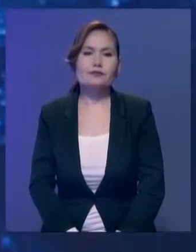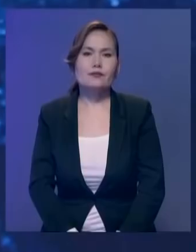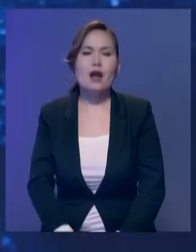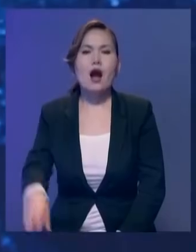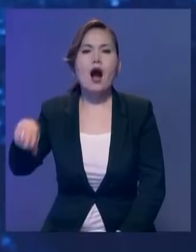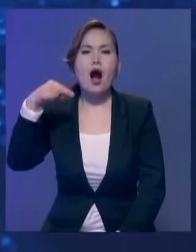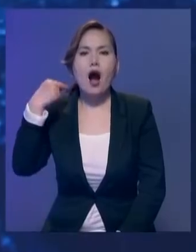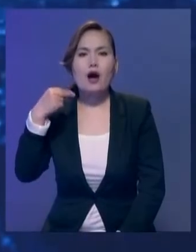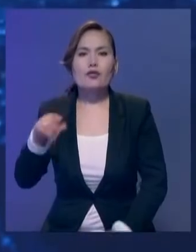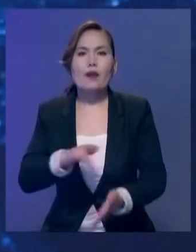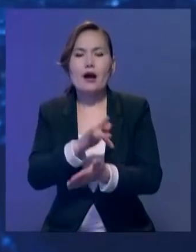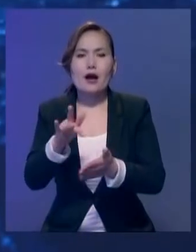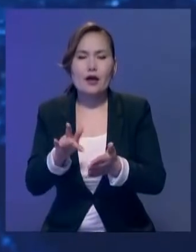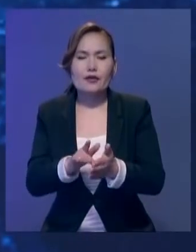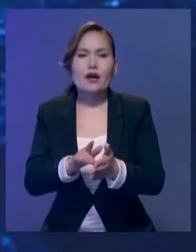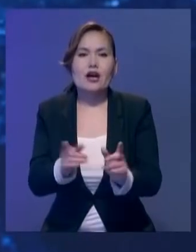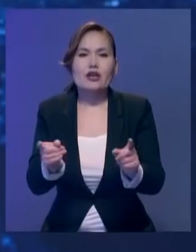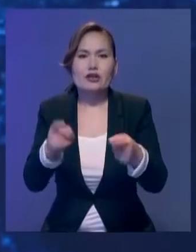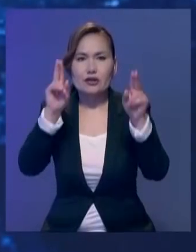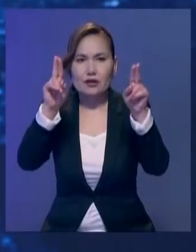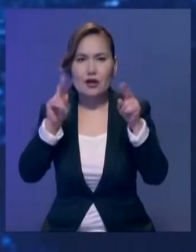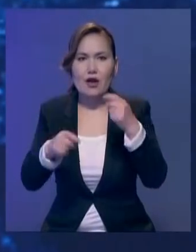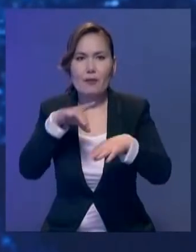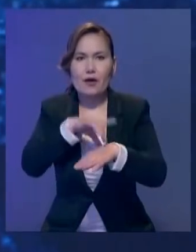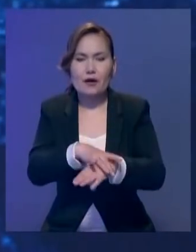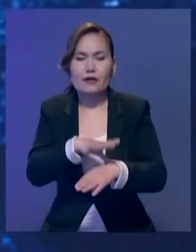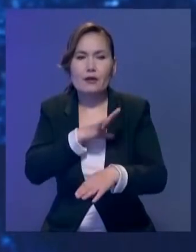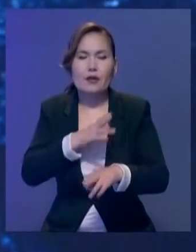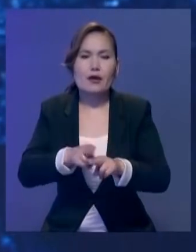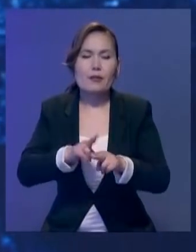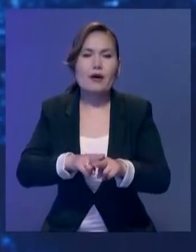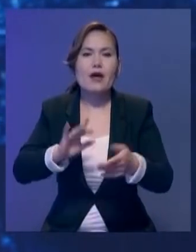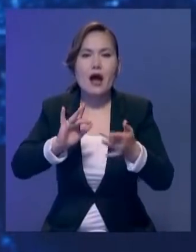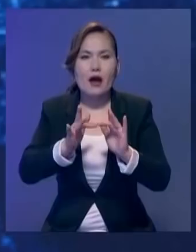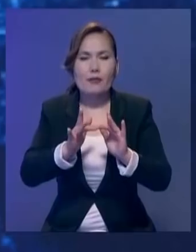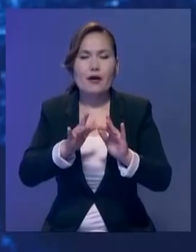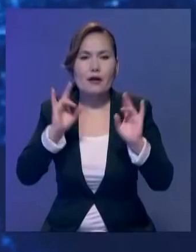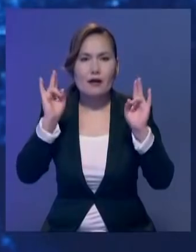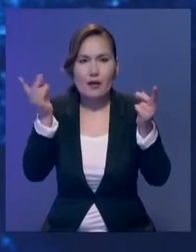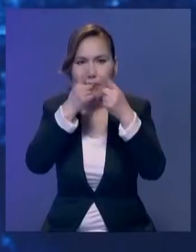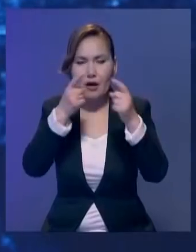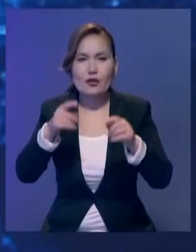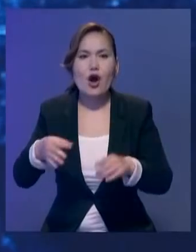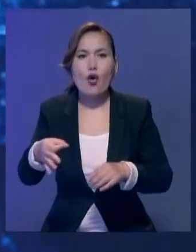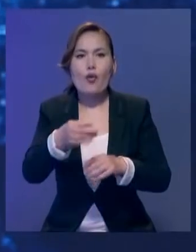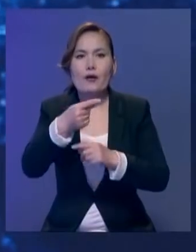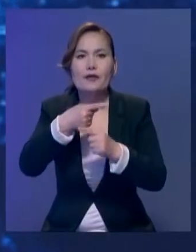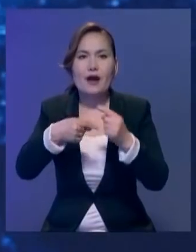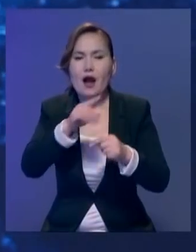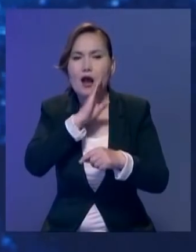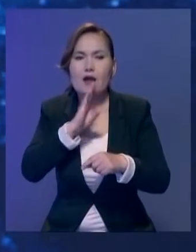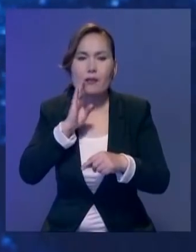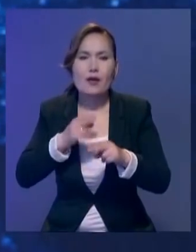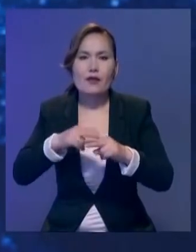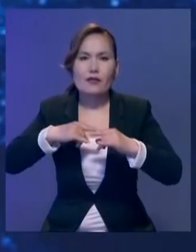Ақтөбеде шекте үш араларын бұзғандар анықталды. Әлеметтік жерлерде таралған бейнен жазбадан облыстағы кәсіпкер әйелдер ауыз